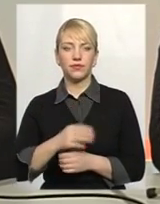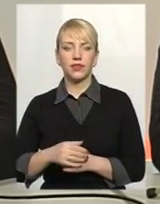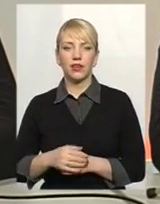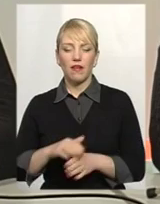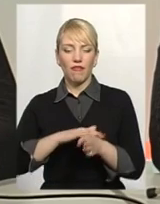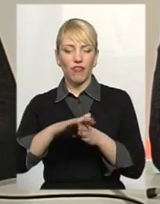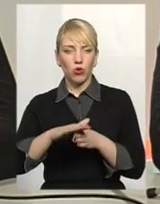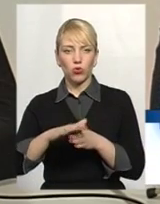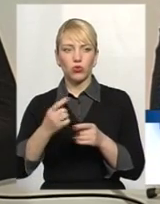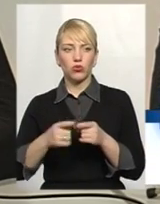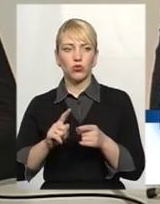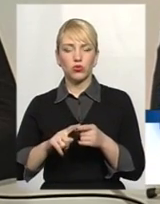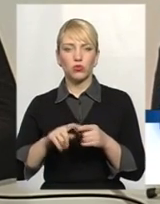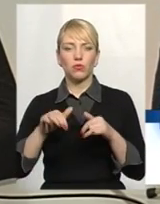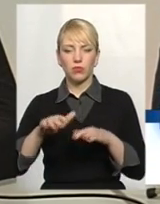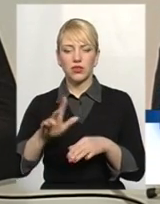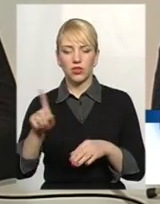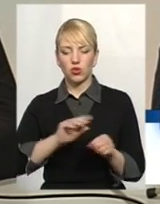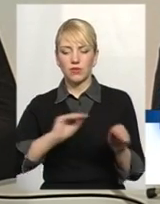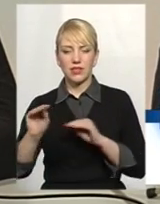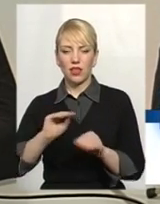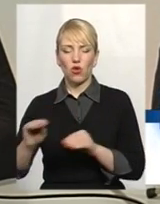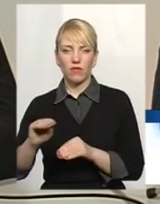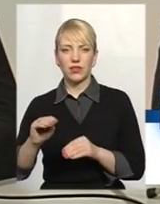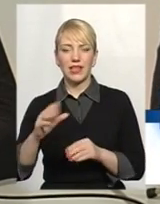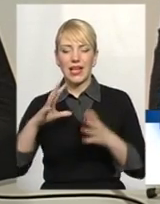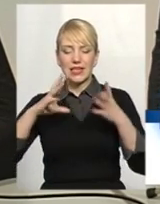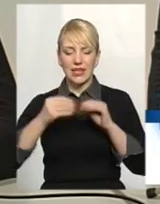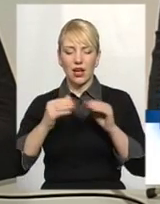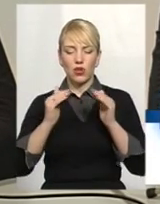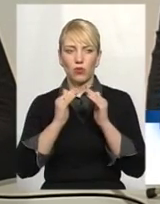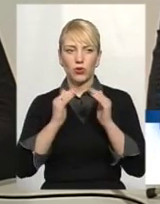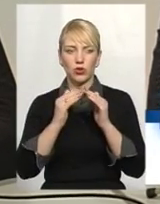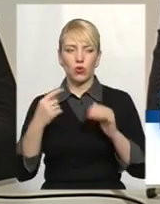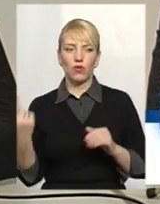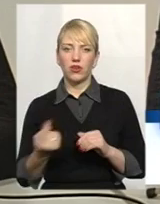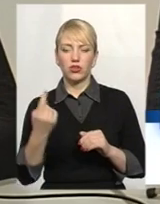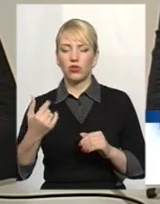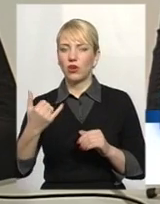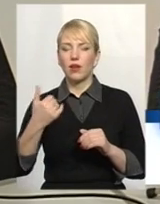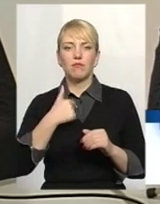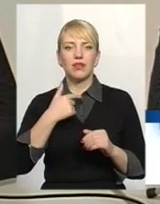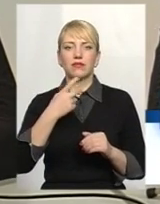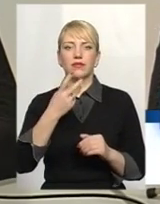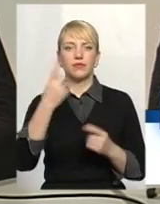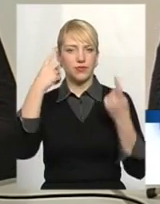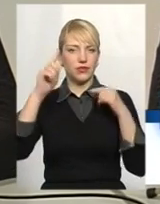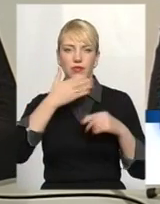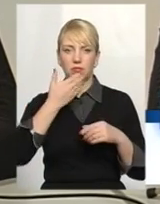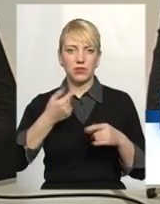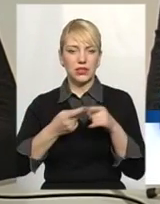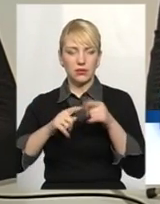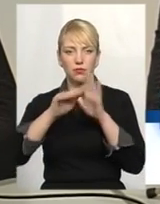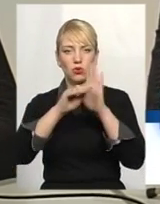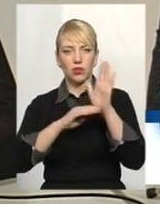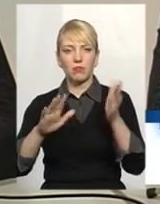виконувати іменно цю місію в частині встановлення загальноболінкових лічильників за своєю приході. У нас є програма, яка затверджена